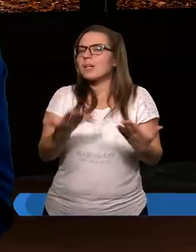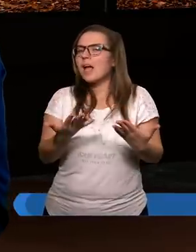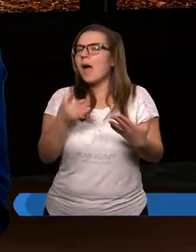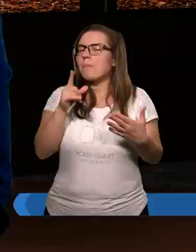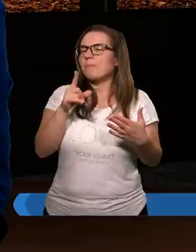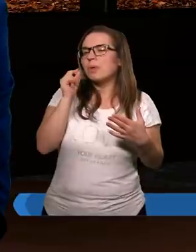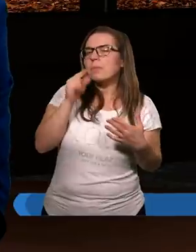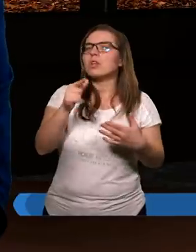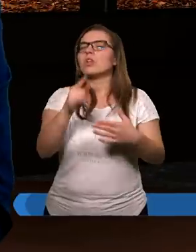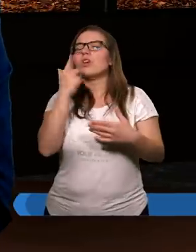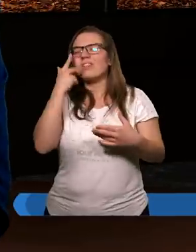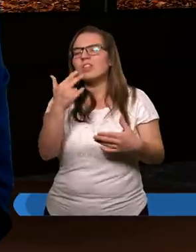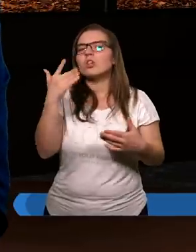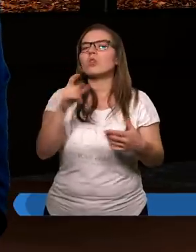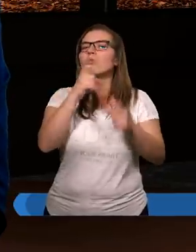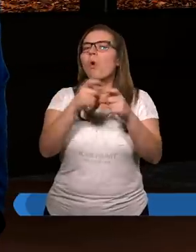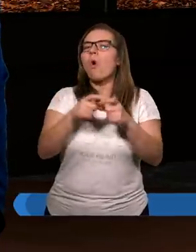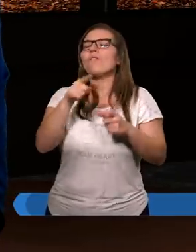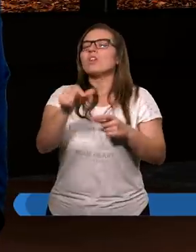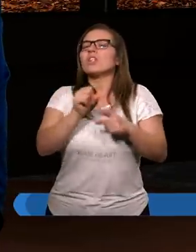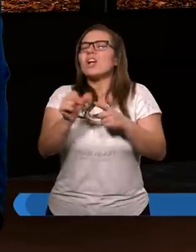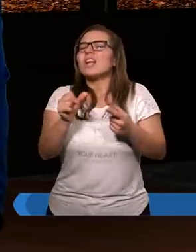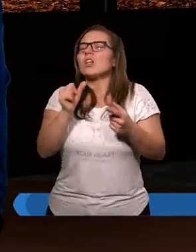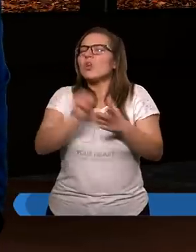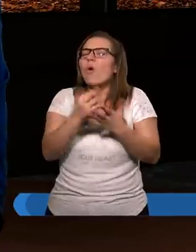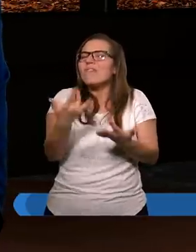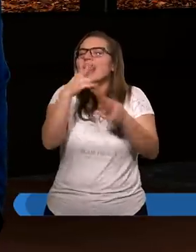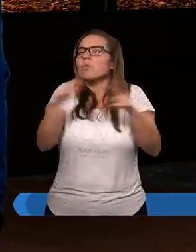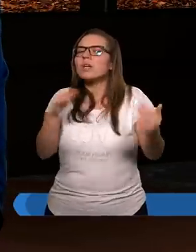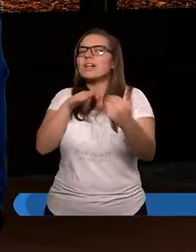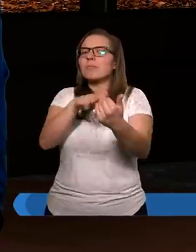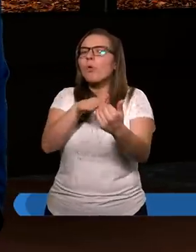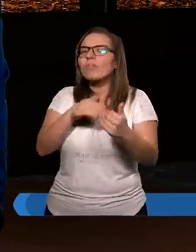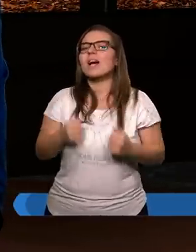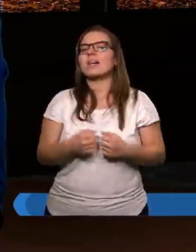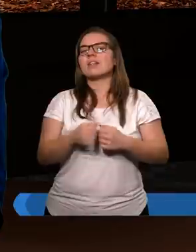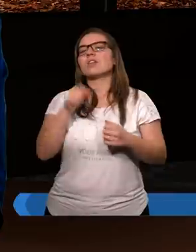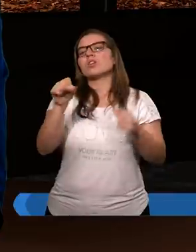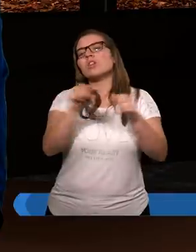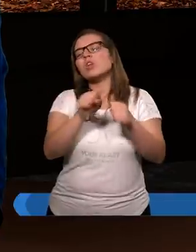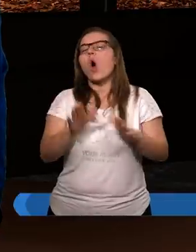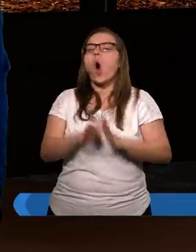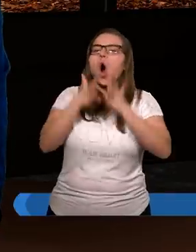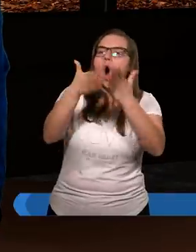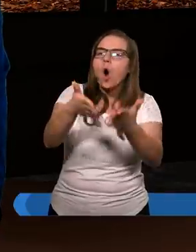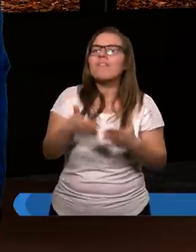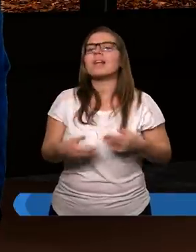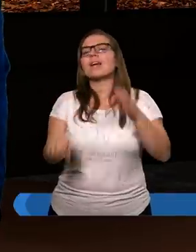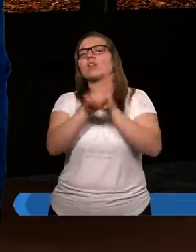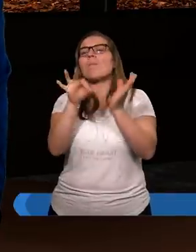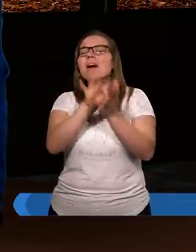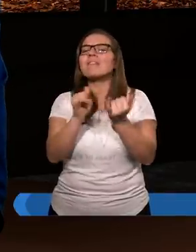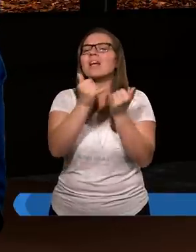popatrzymy na to słowo wieczne użyte w Biblii, to ono jest do wielu rzeczy. Między innymi do strojów kopłańskich, do ofiar, do